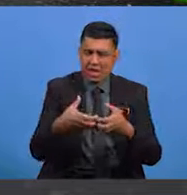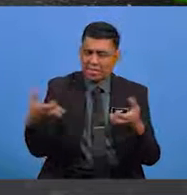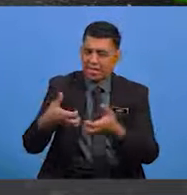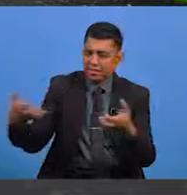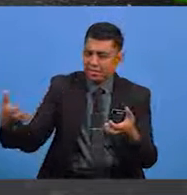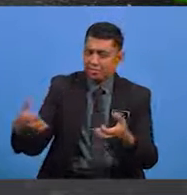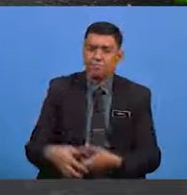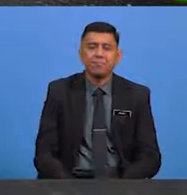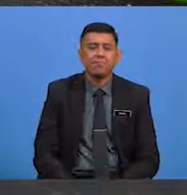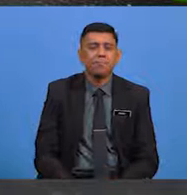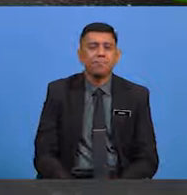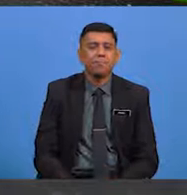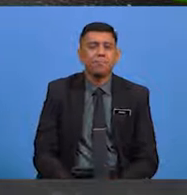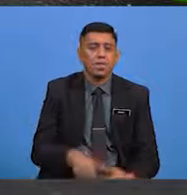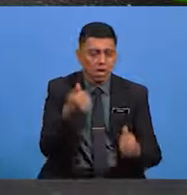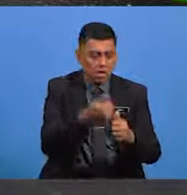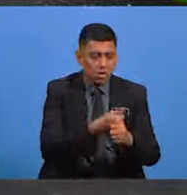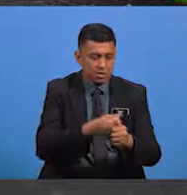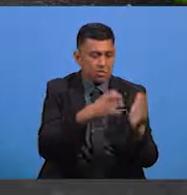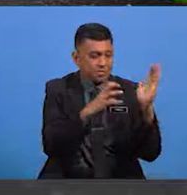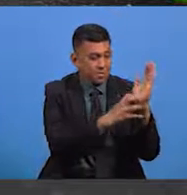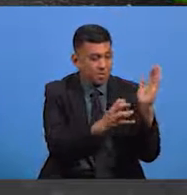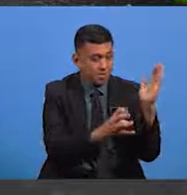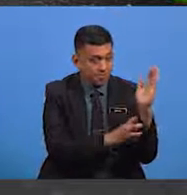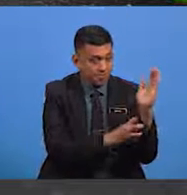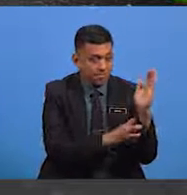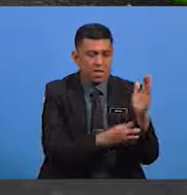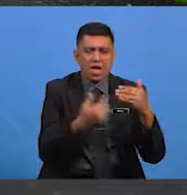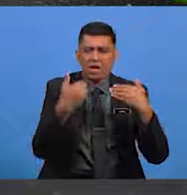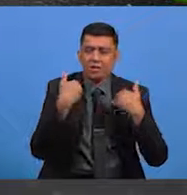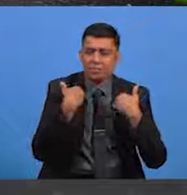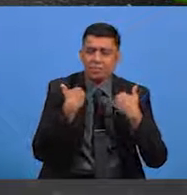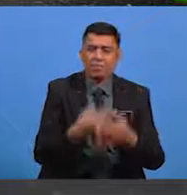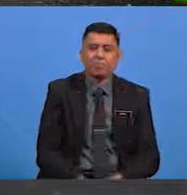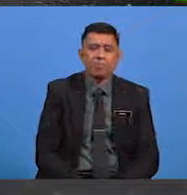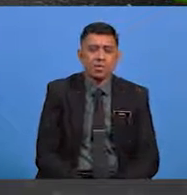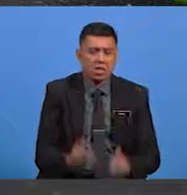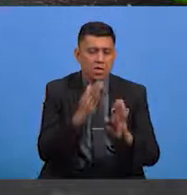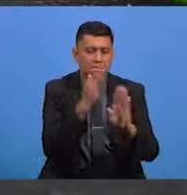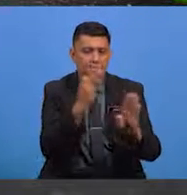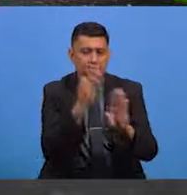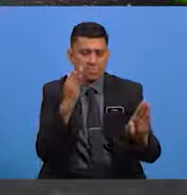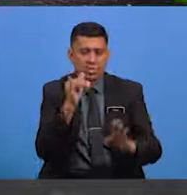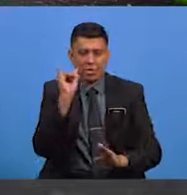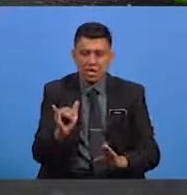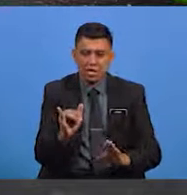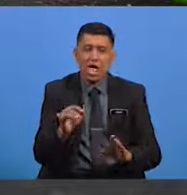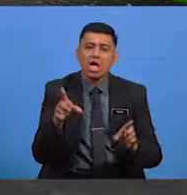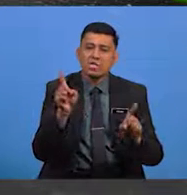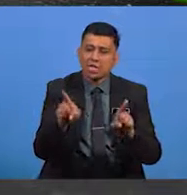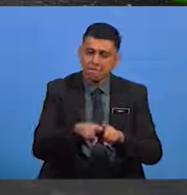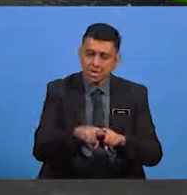Setiap rangkapnya terdiri daripada baris-baris yang sejajar